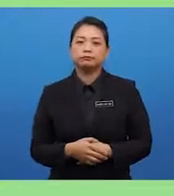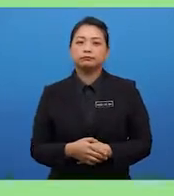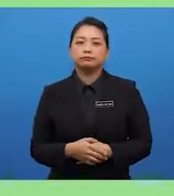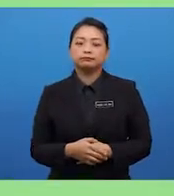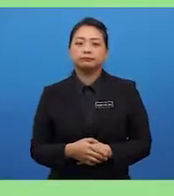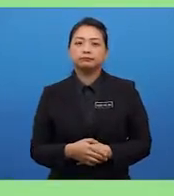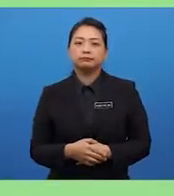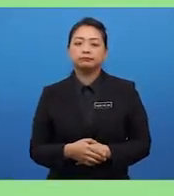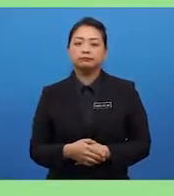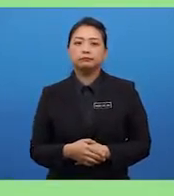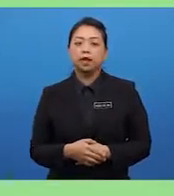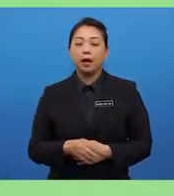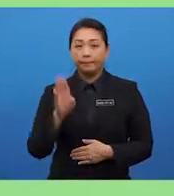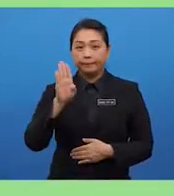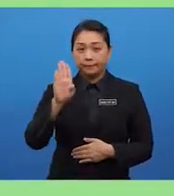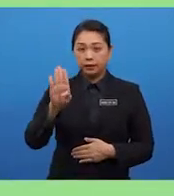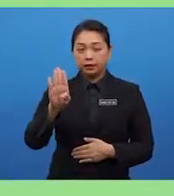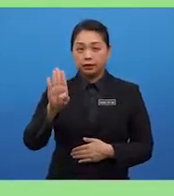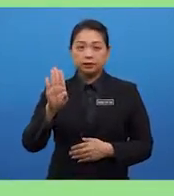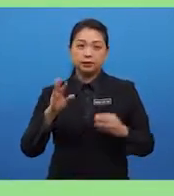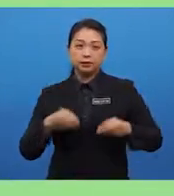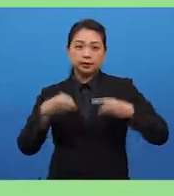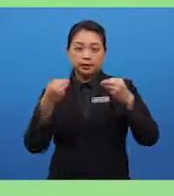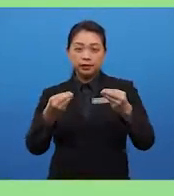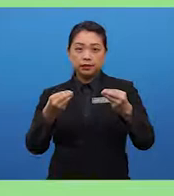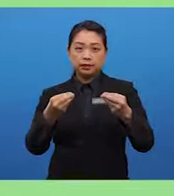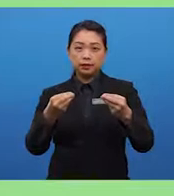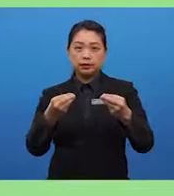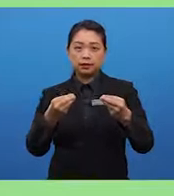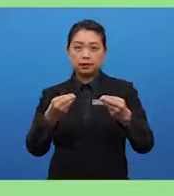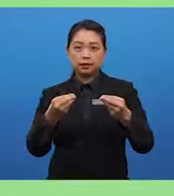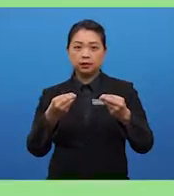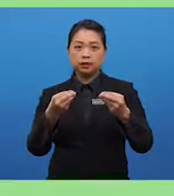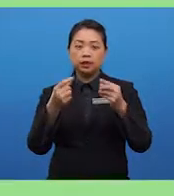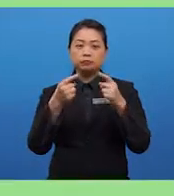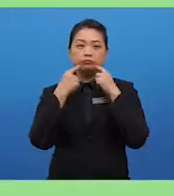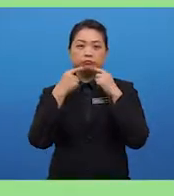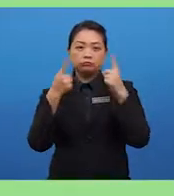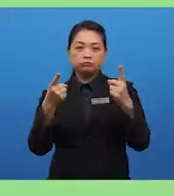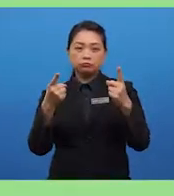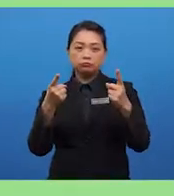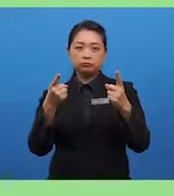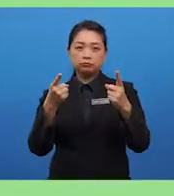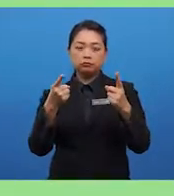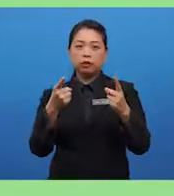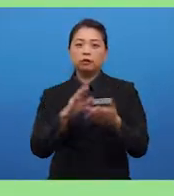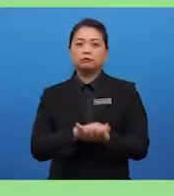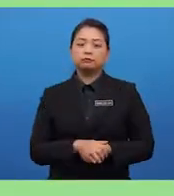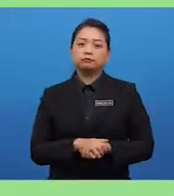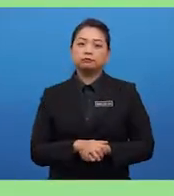candidate A be given the answer as reputable university, then they can